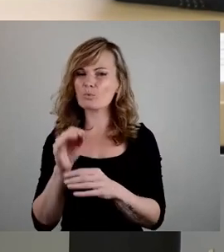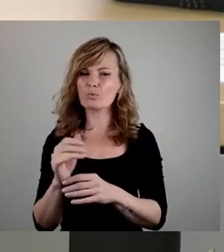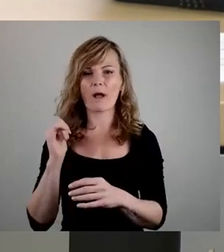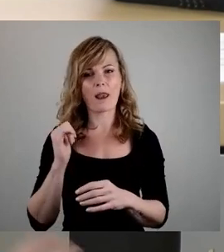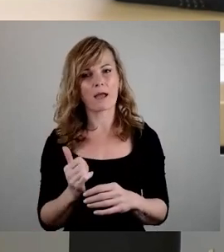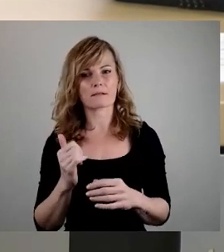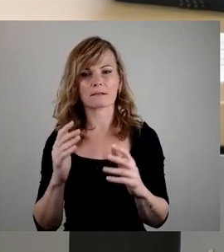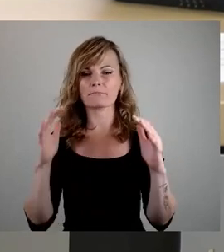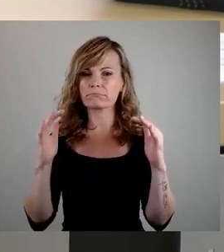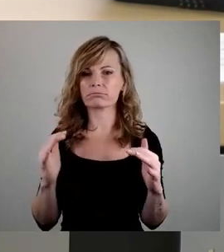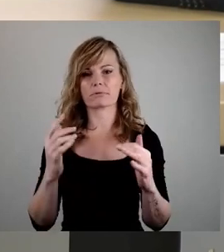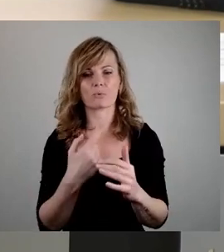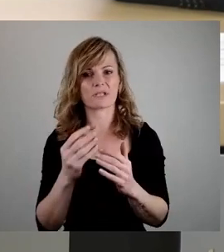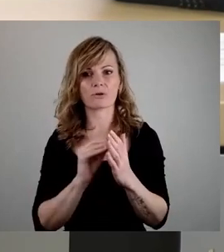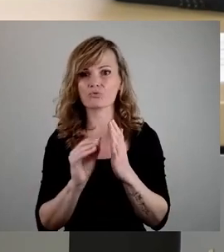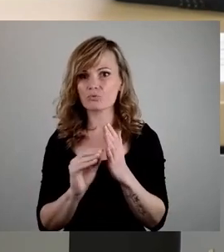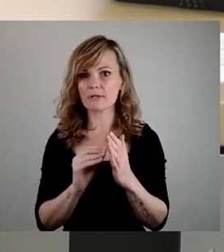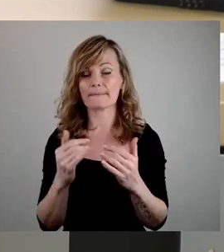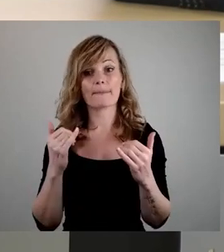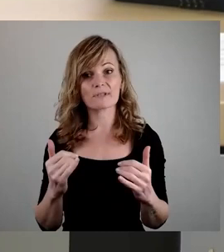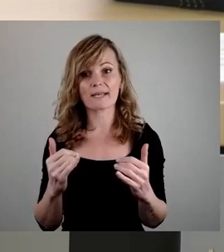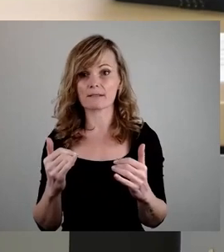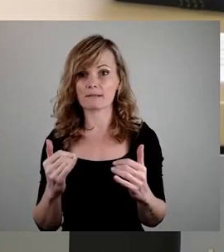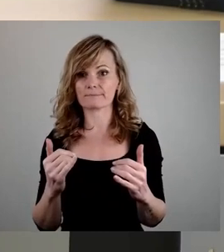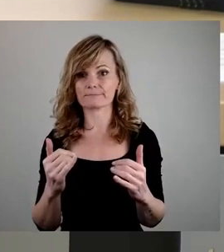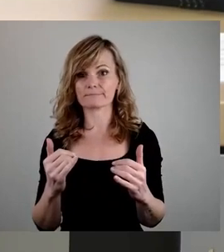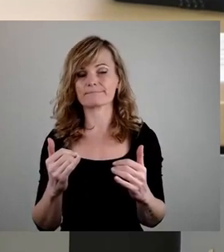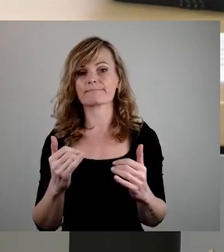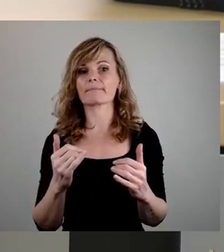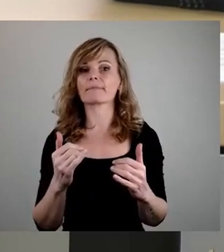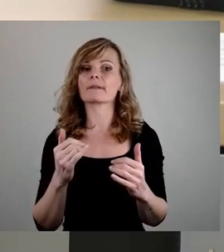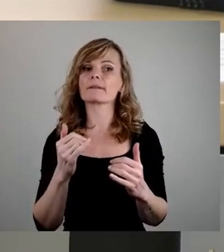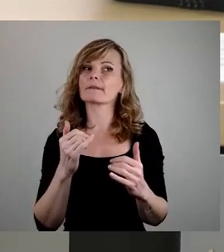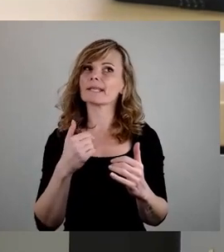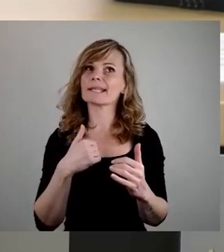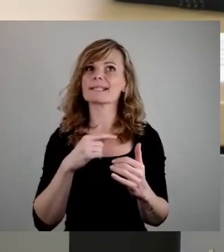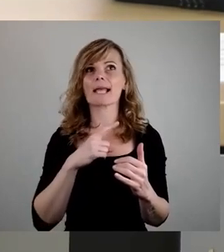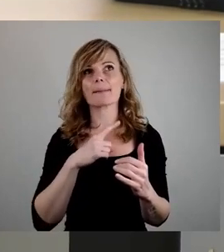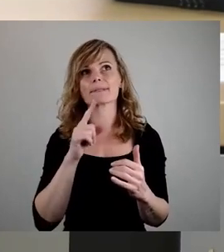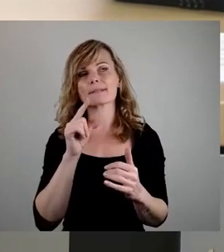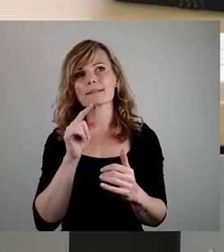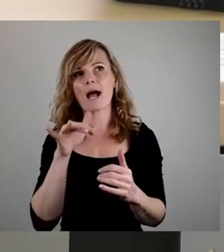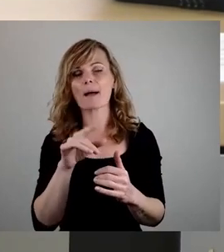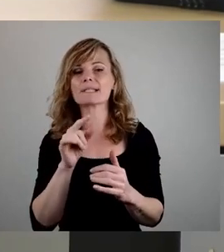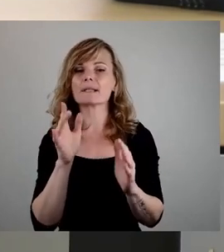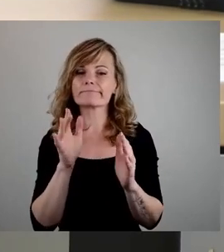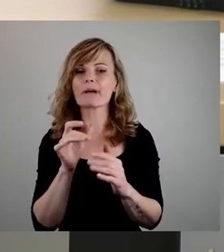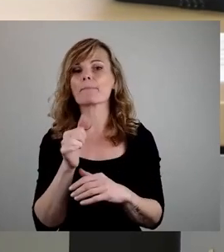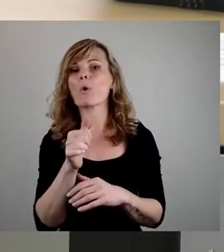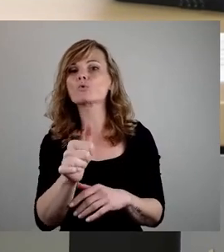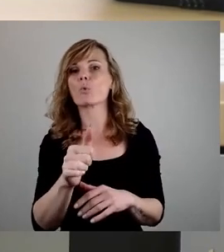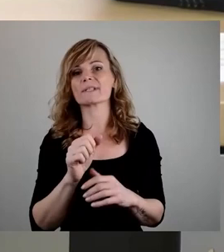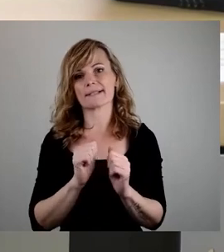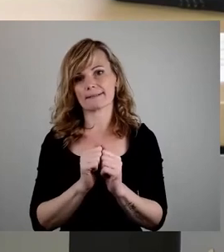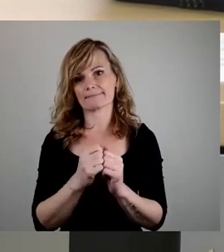Jetzt gibt es eine, aus meiner Perspektive, darauf komme ich gleich nochmal, etwas konservative Prognose, die davon ausgeht, dass die Schülerzahlen in den